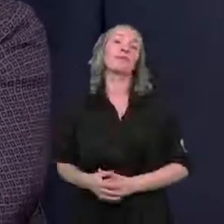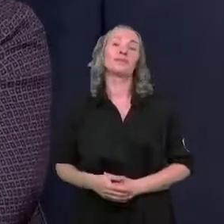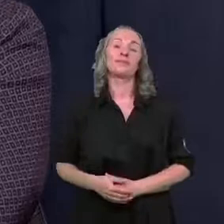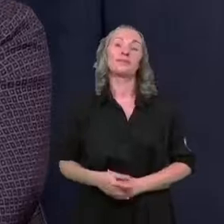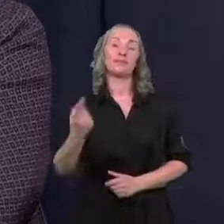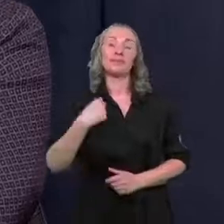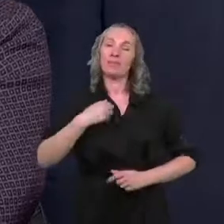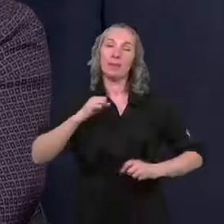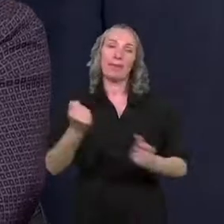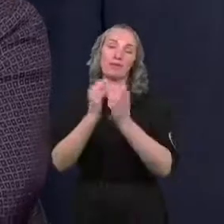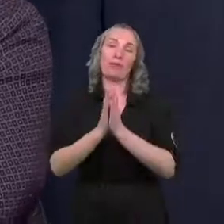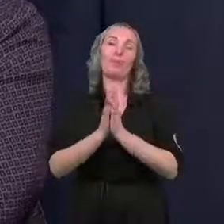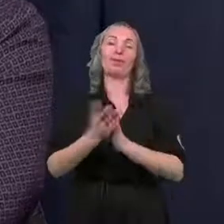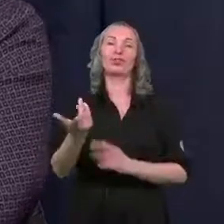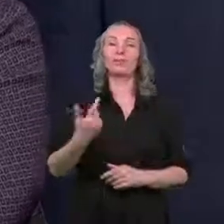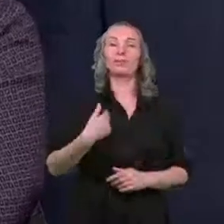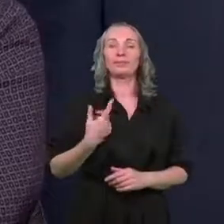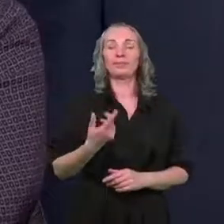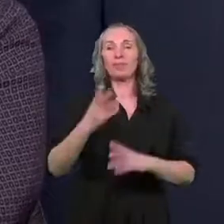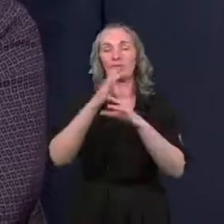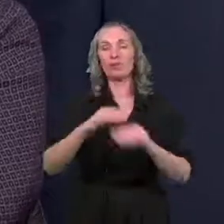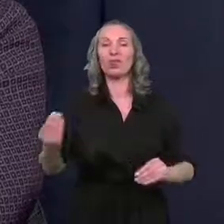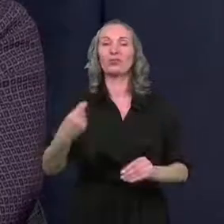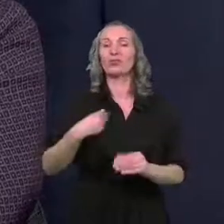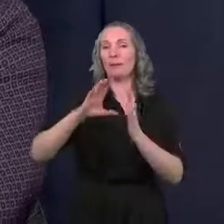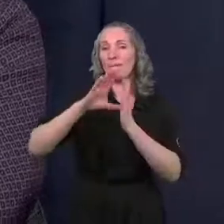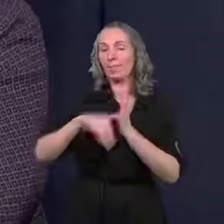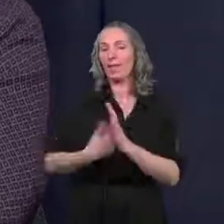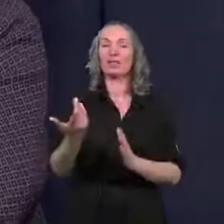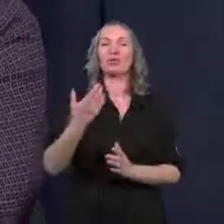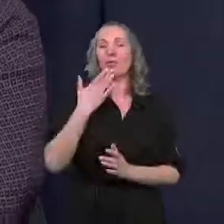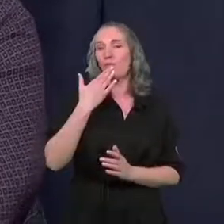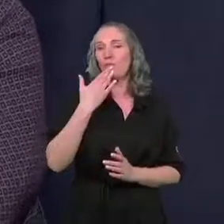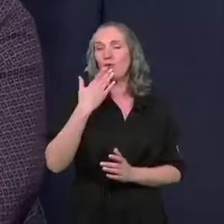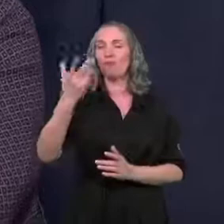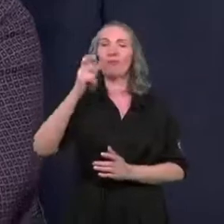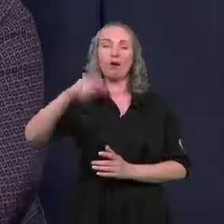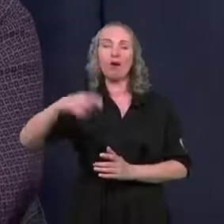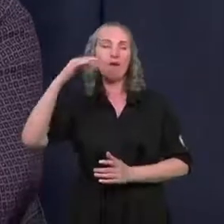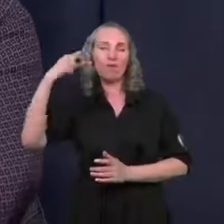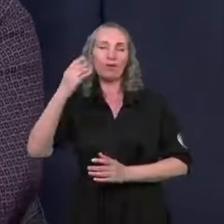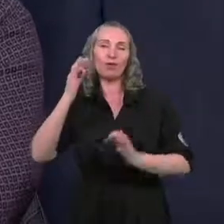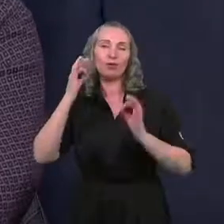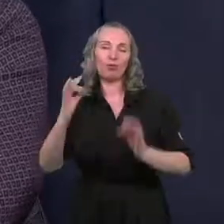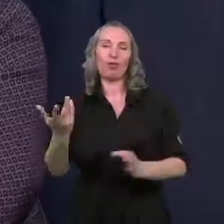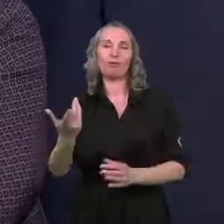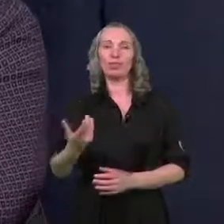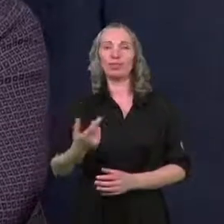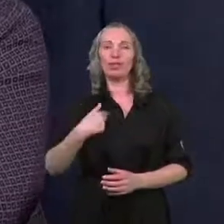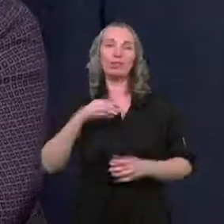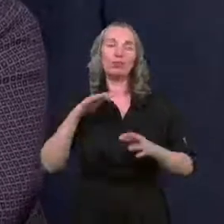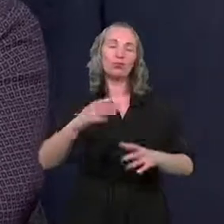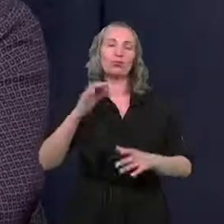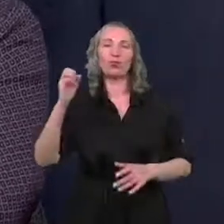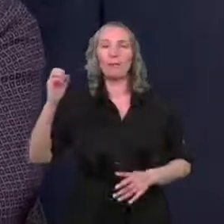o to bardzo proszę. doceniajmy nasze miasto, mówmy o nim dobrze, bo często nam brakuje, powiedzmy, takiego